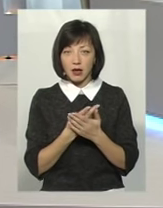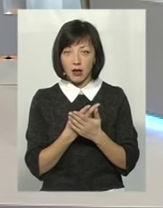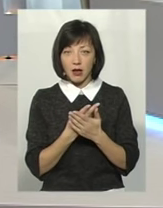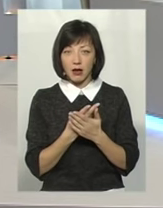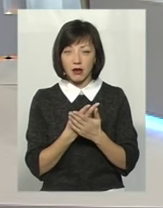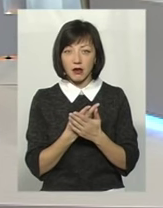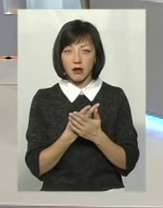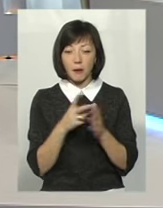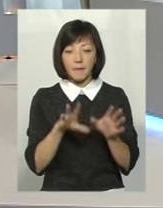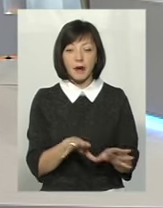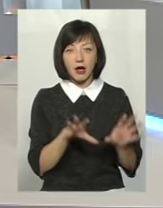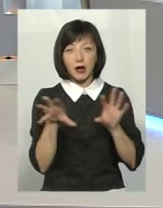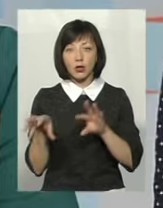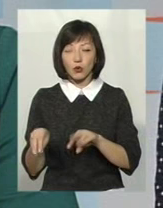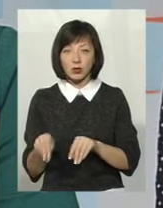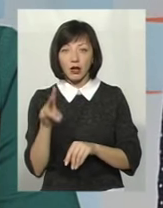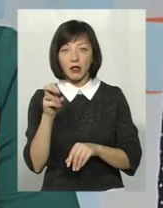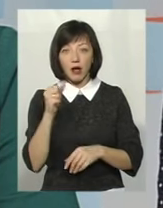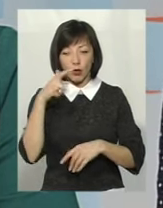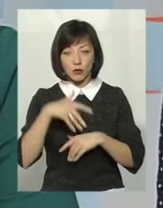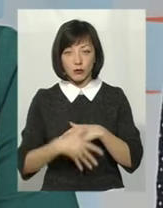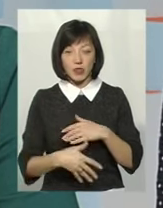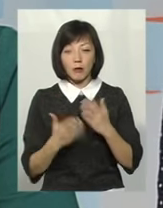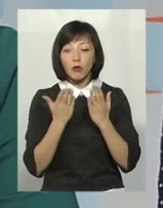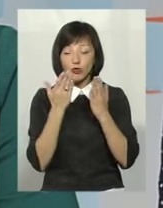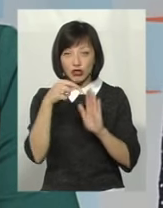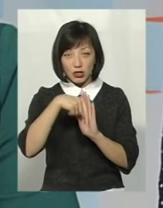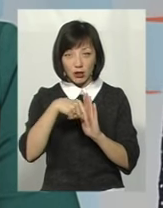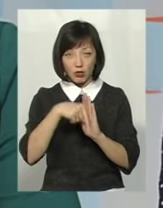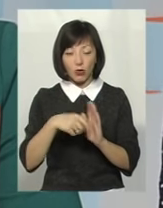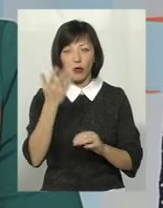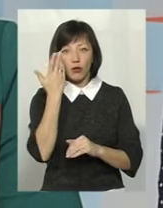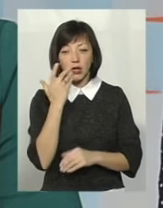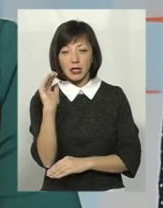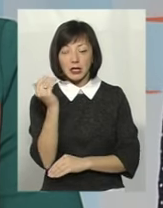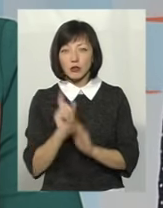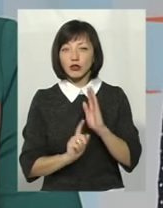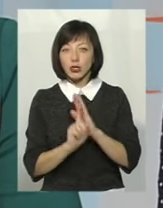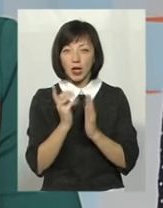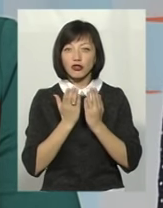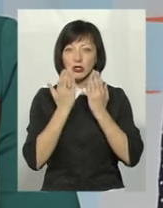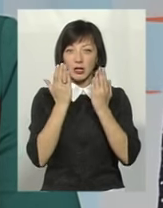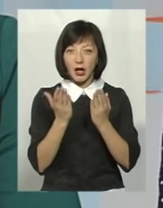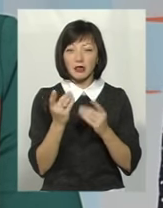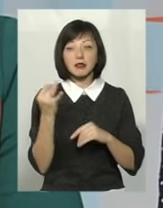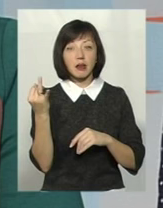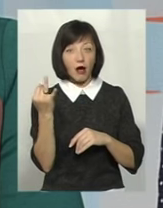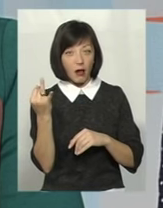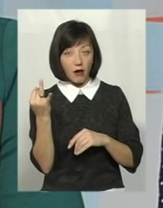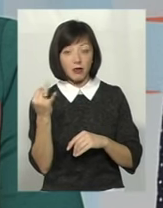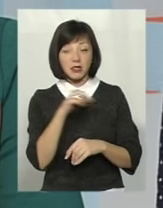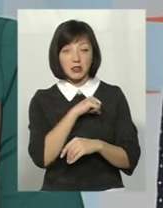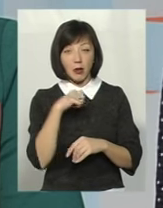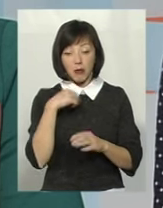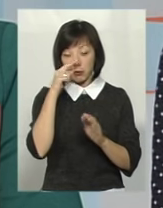переноситься на розуміння прочитаного. Тому що, коли дитина починає читати і їй те цікаве, вона